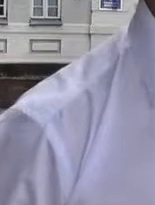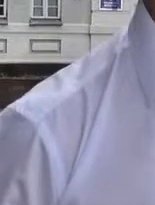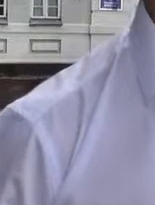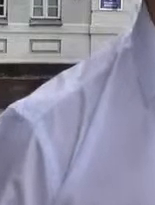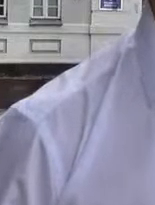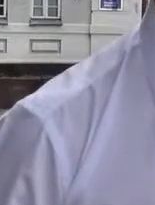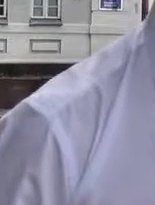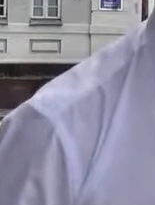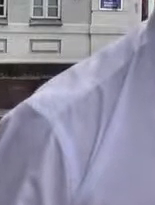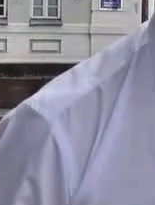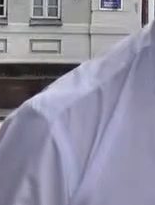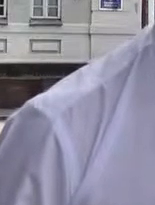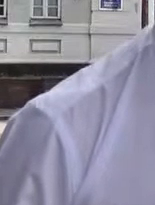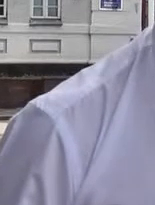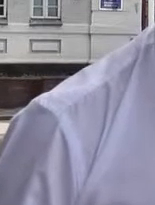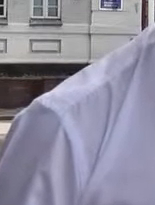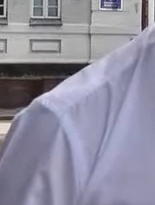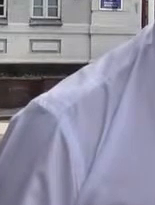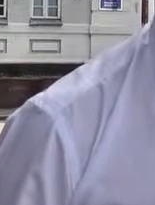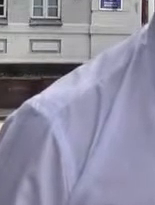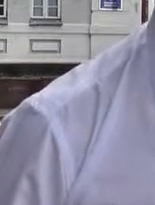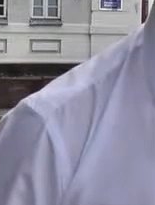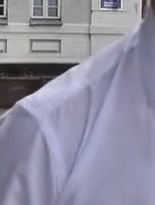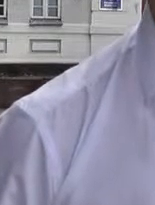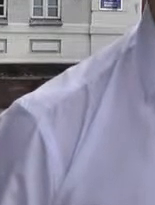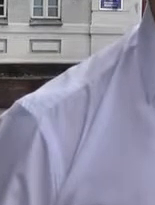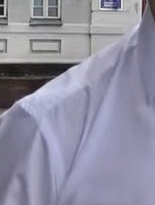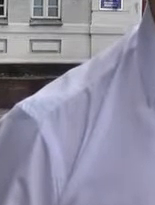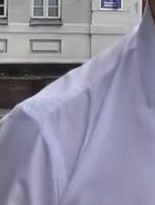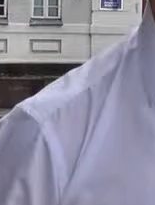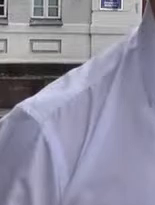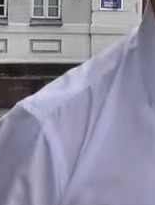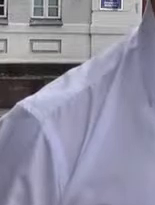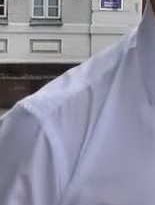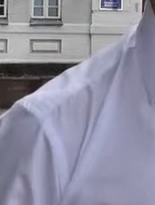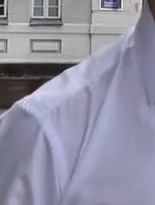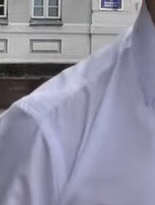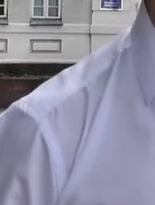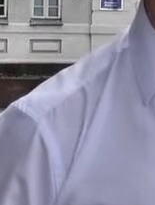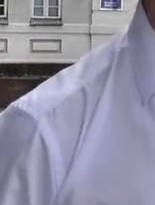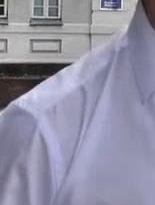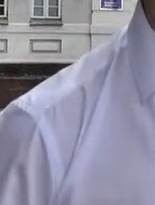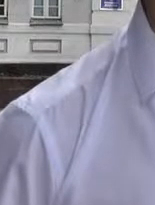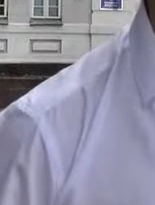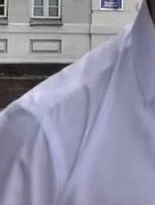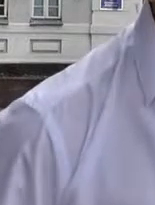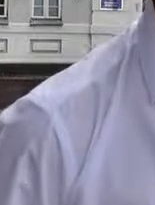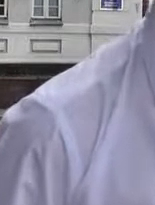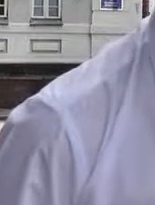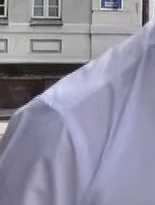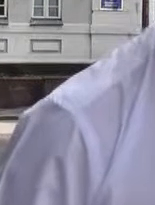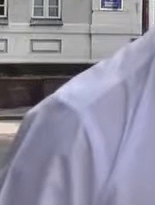Надіємося, що ще буде сувенція з державного бюджету, і ми також виконуємо